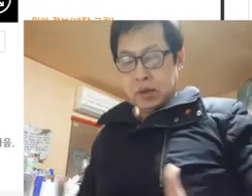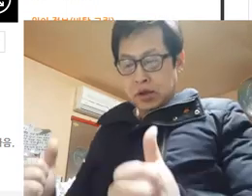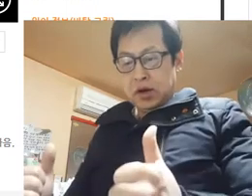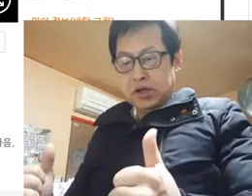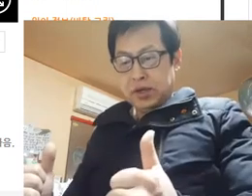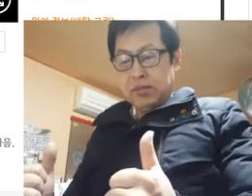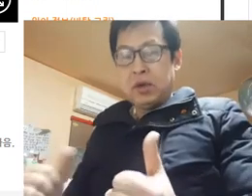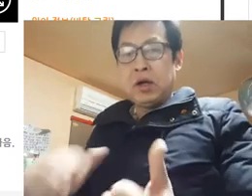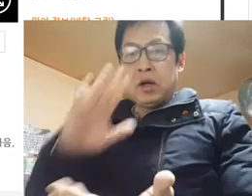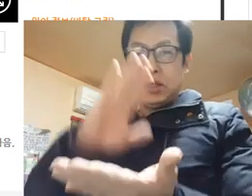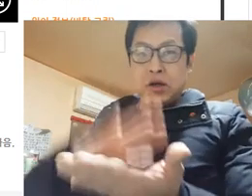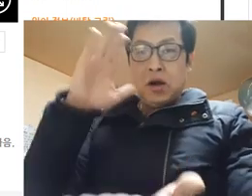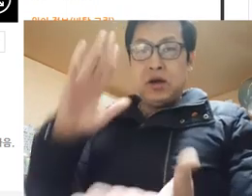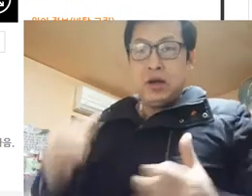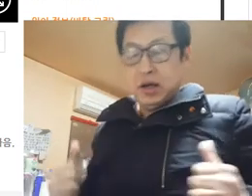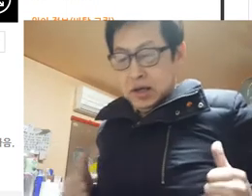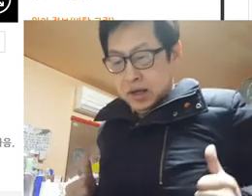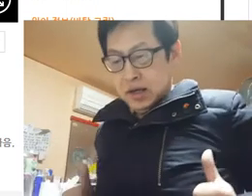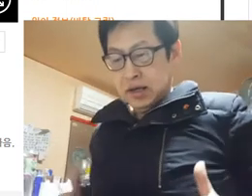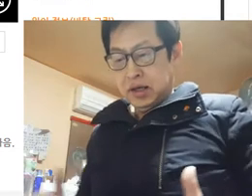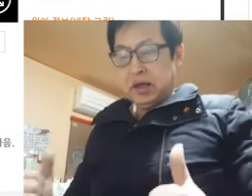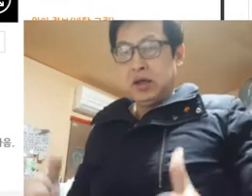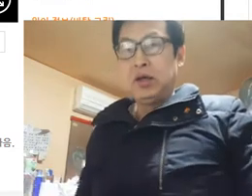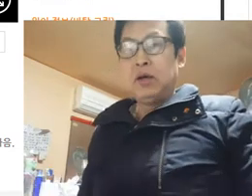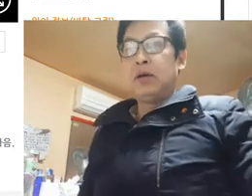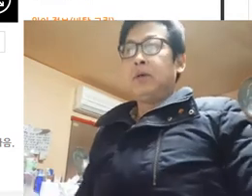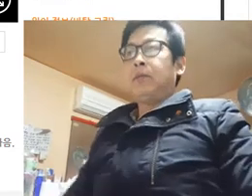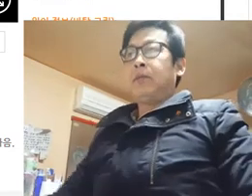열심 열의